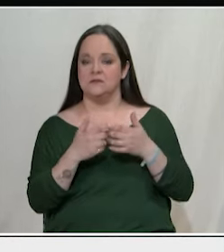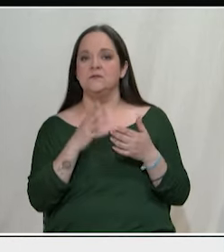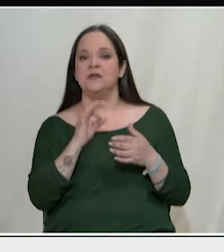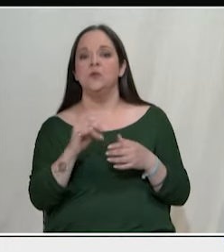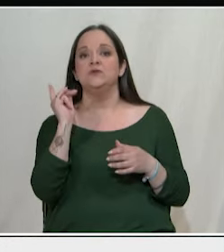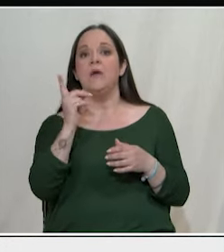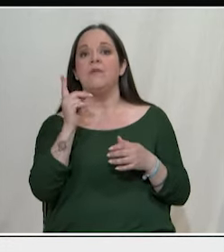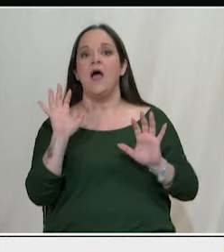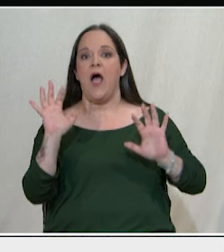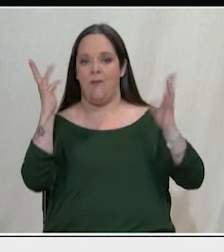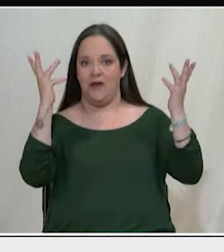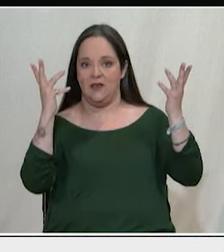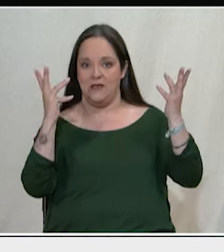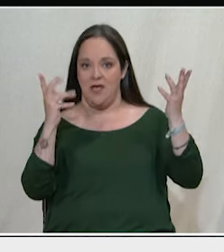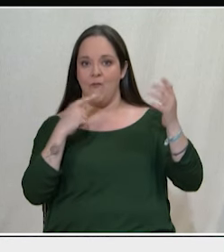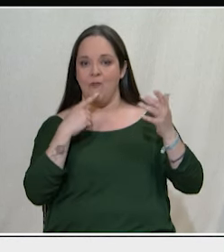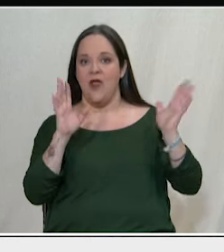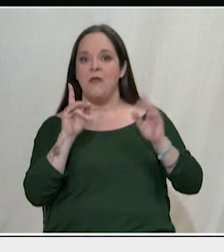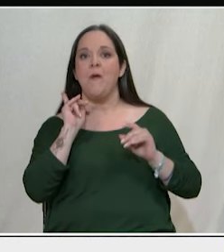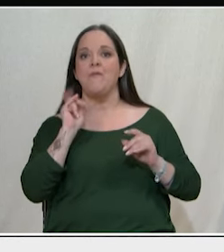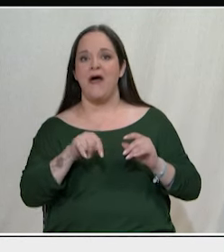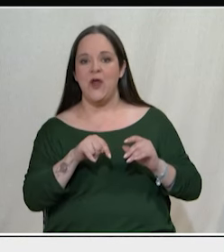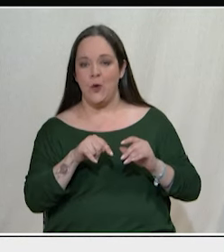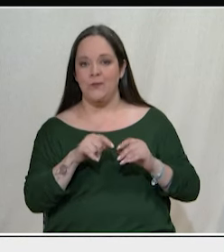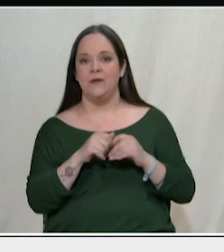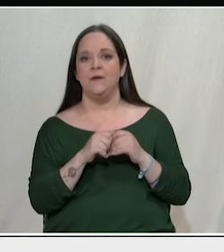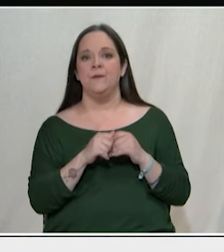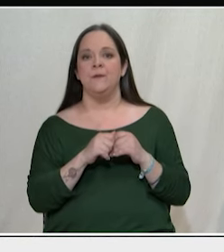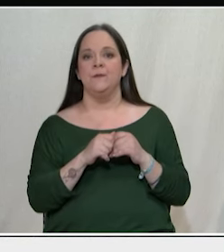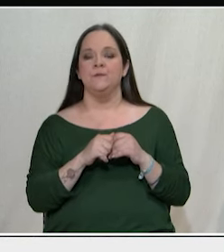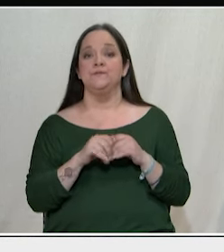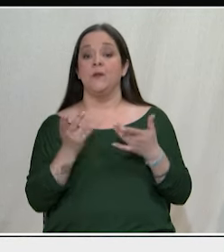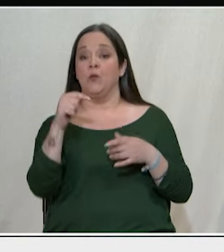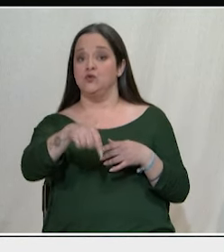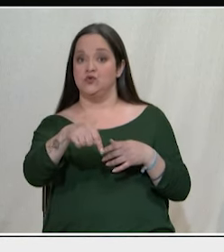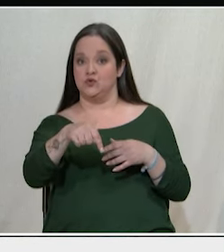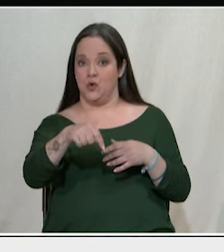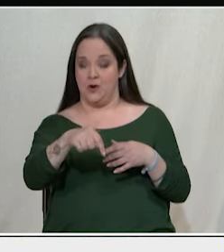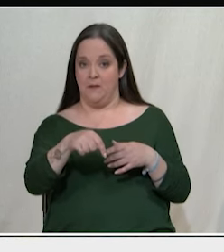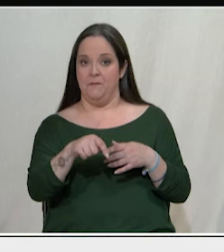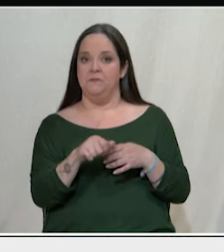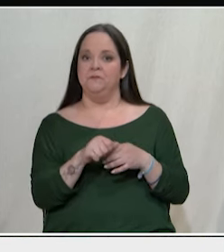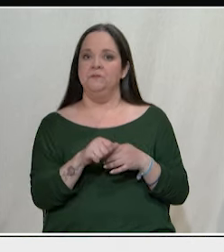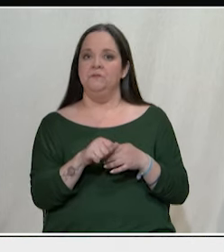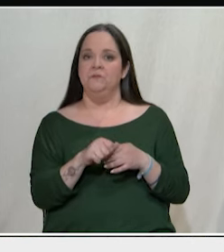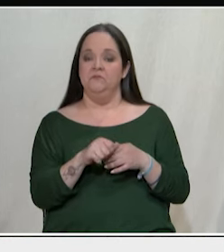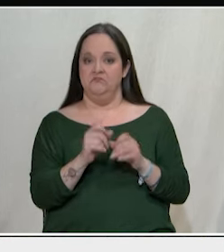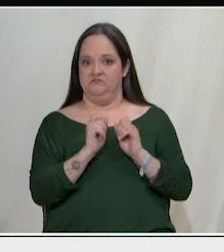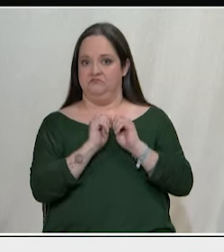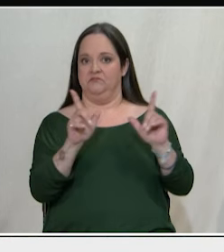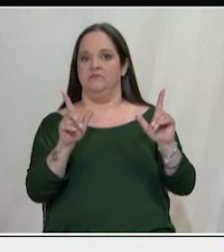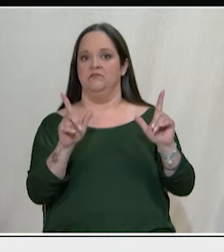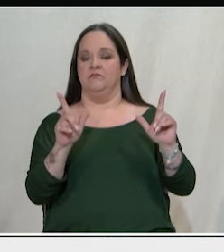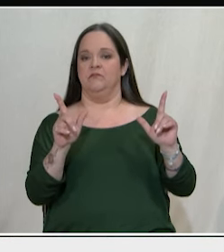μια απεργία η οποία δεν βγαίνει παράνομη και καταχρηστική ή όπως τώρα γίνεται με την πρωτοφανή